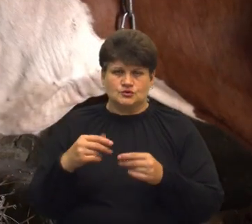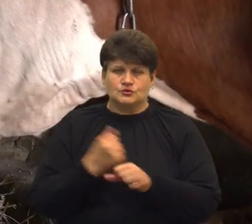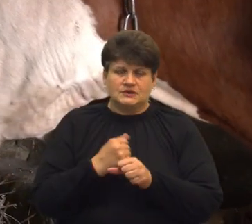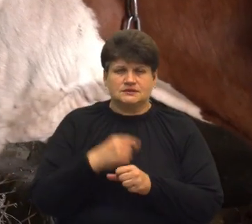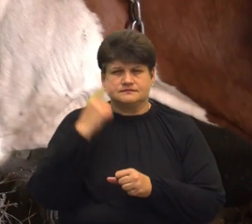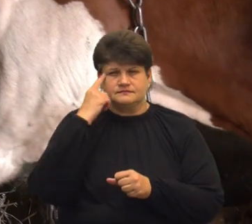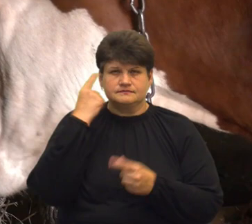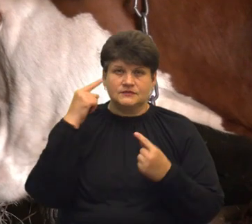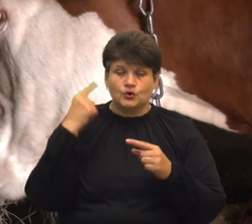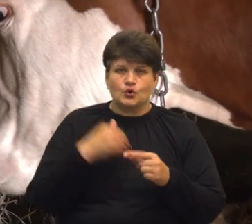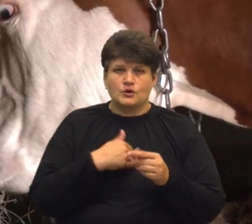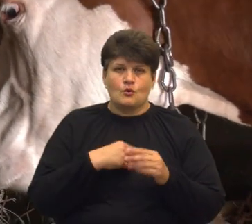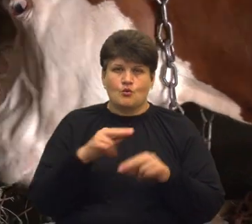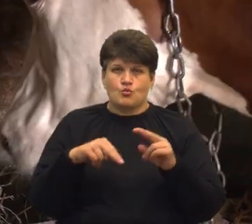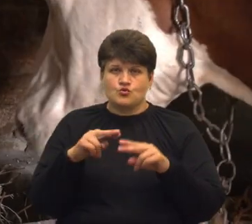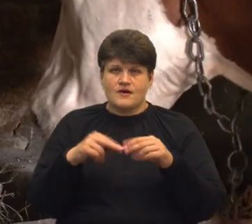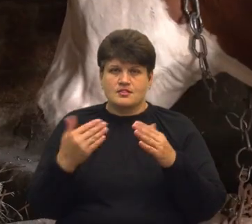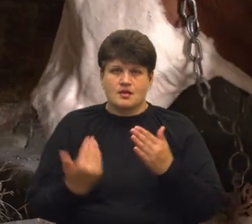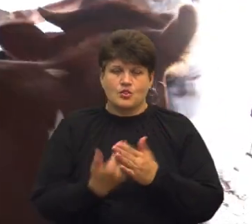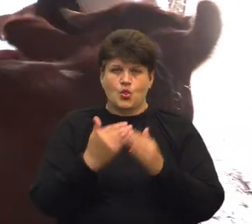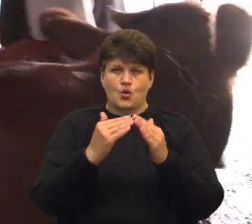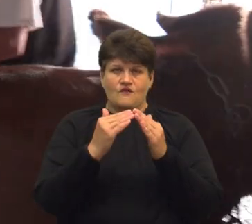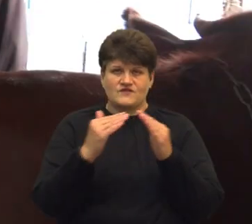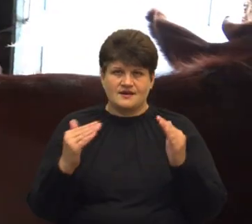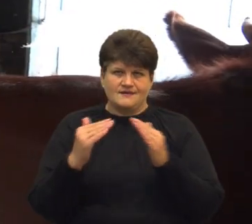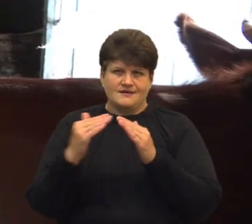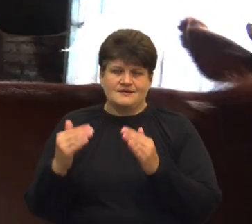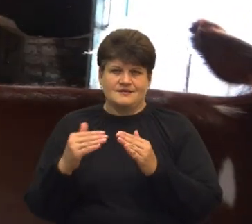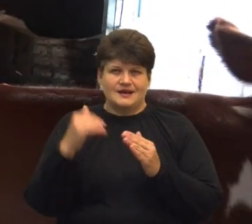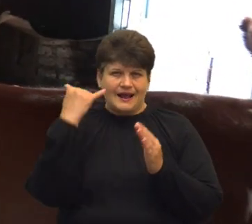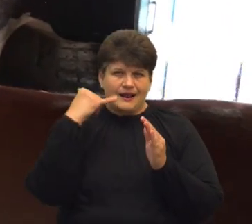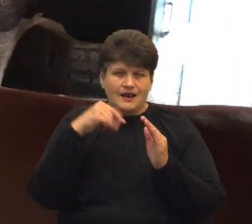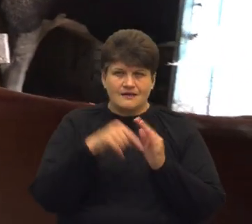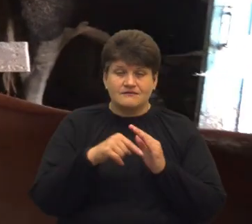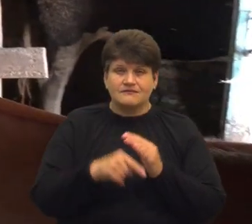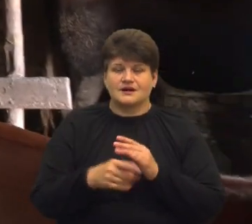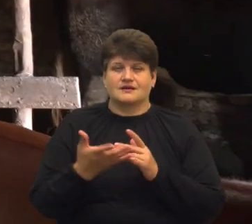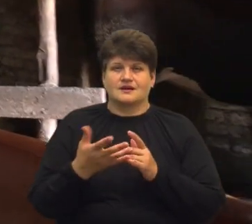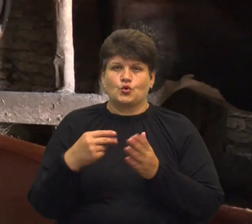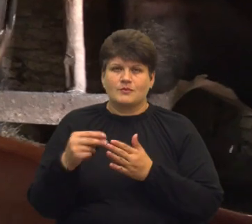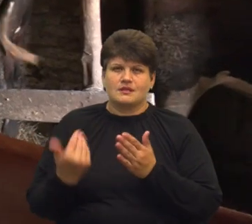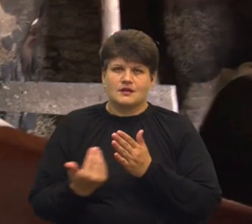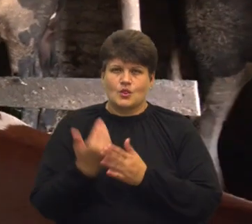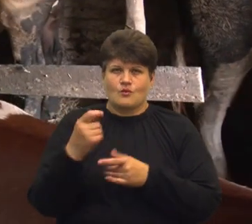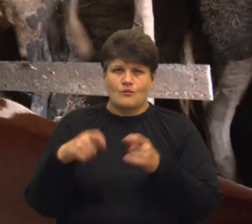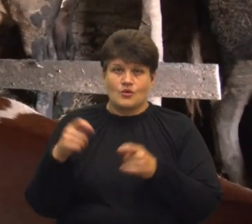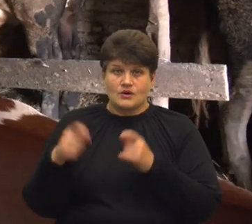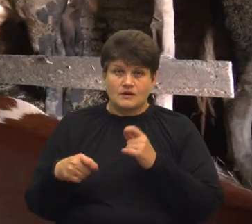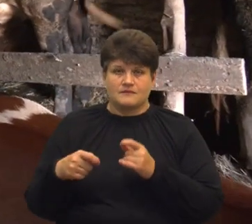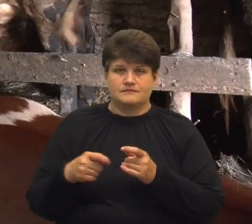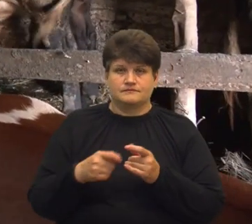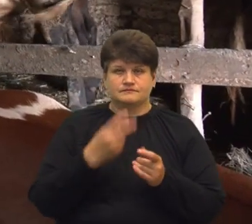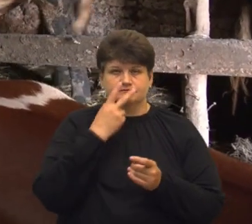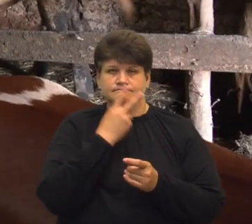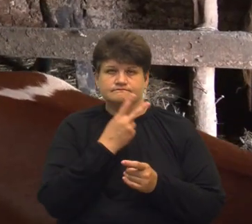побудувати нові хліви та закупити техніку для переробки молока. Для цього, каже, переймав досвід у молочних кооперативів на Львівщині.